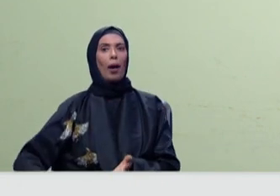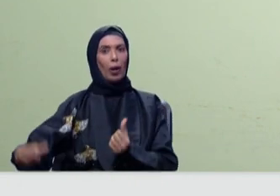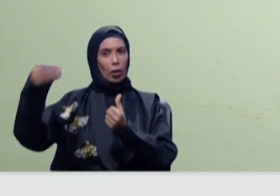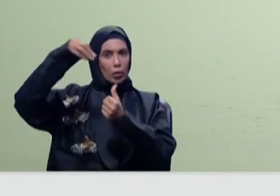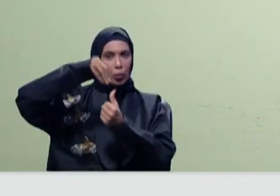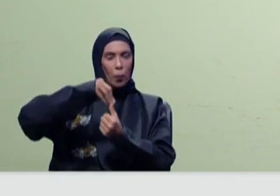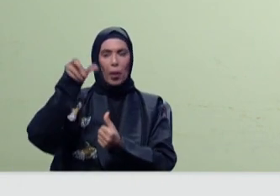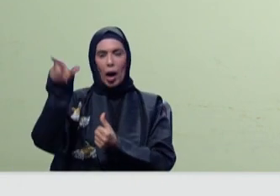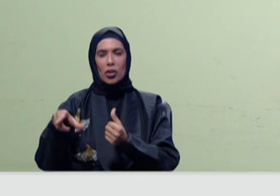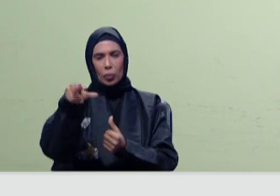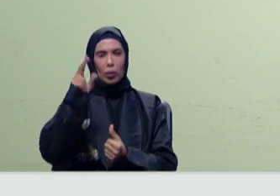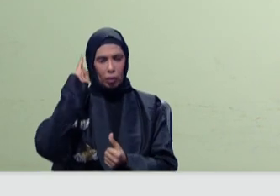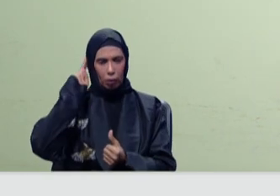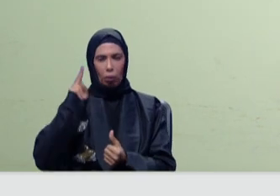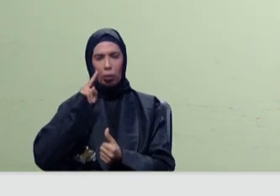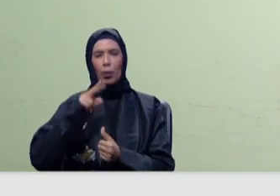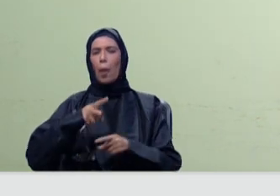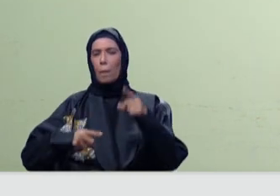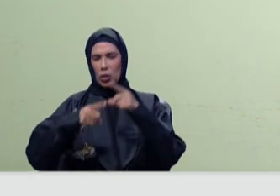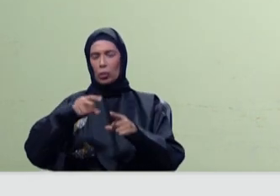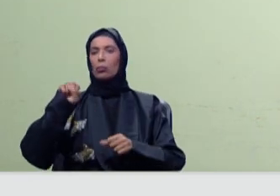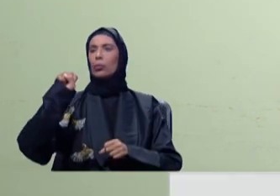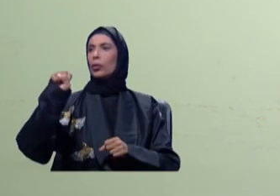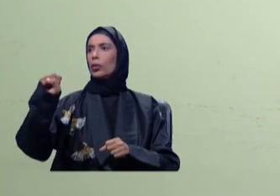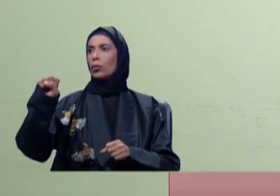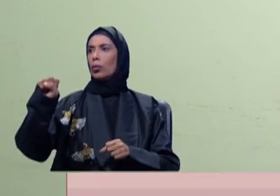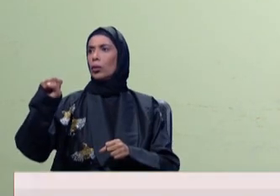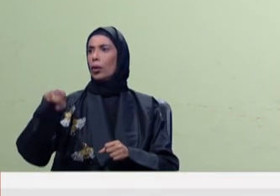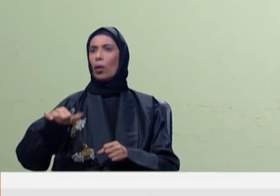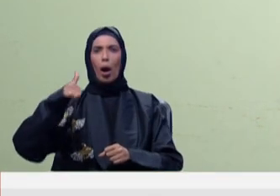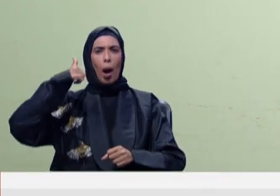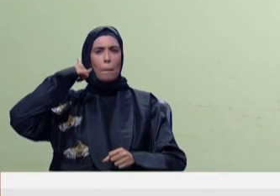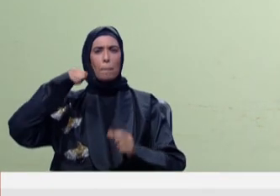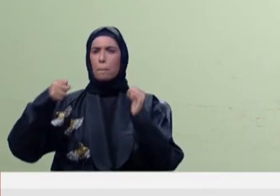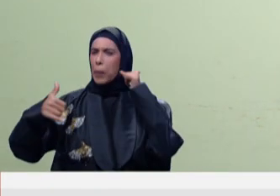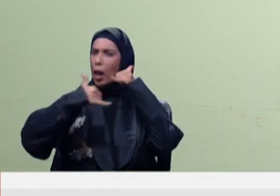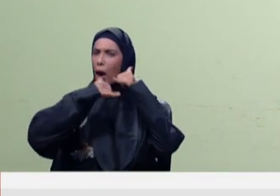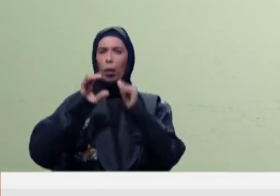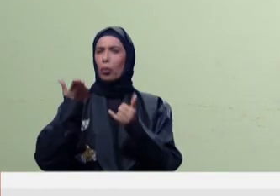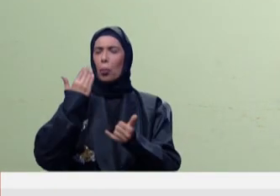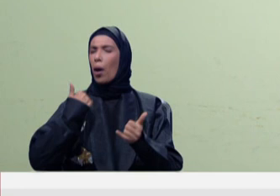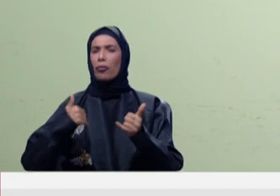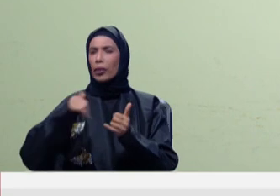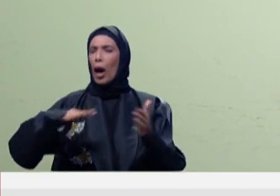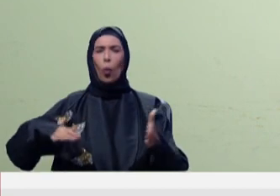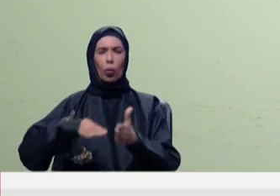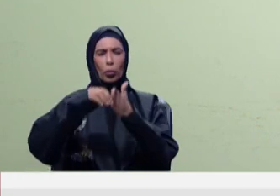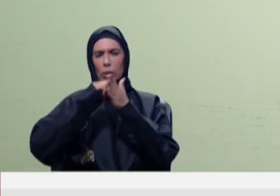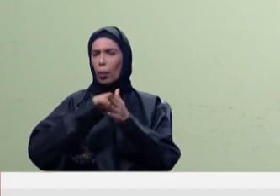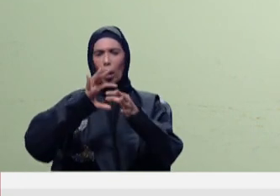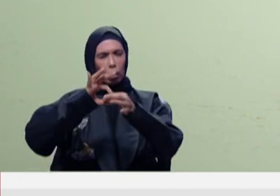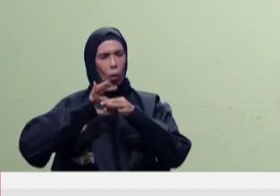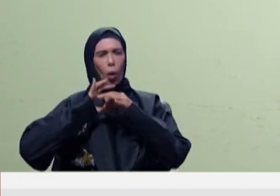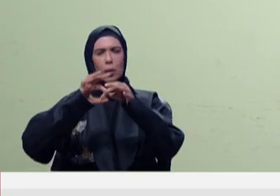الأشخاص الصم لديهم مشاكل معينة أو يريدون الإبلاغ عن حوادث لكنهم لم يكنوا يستطيعون التواصل مع